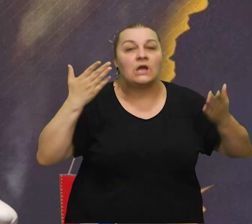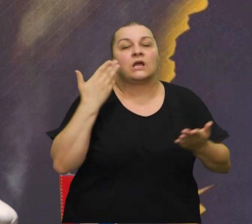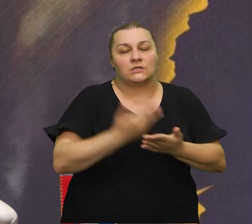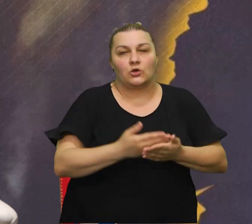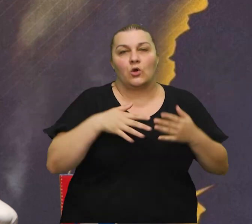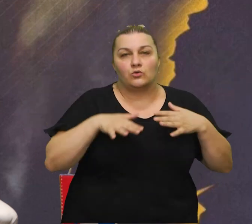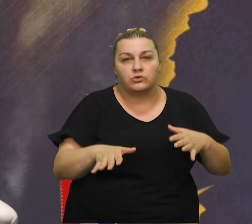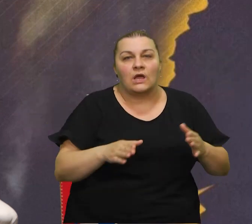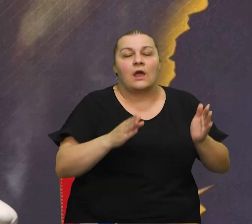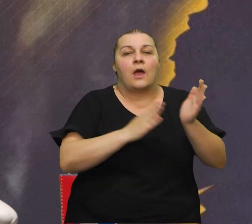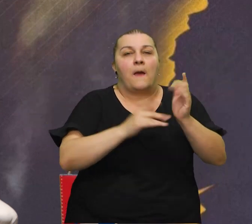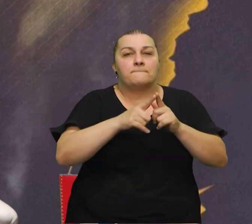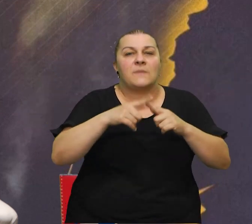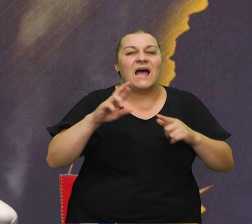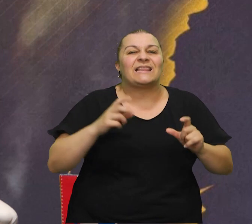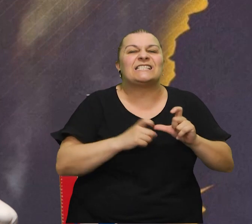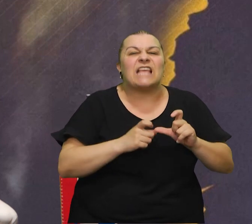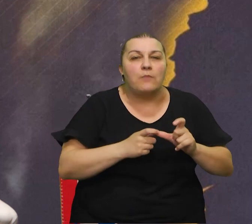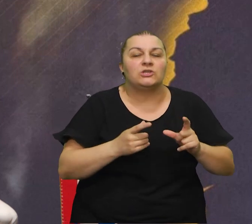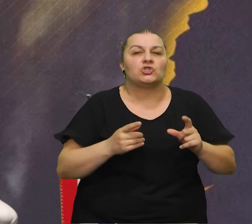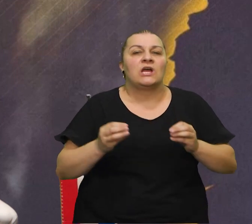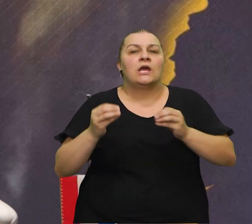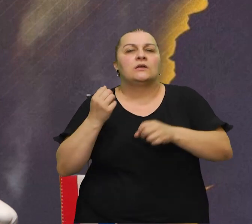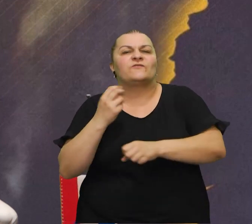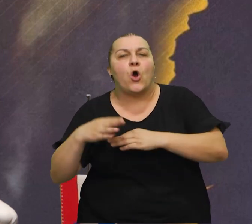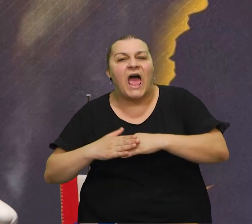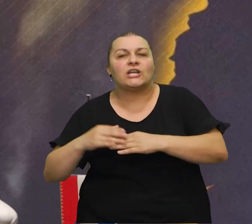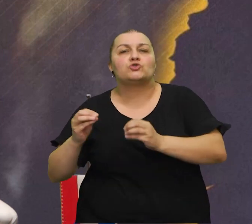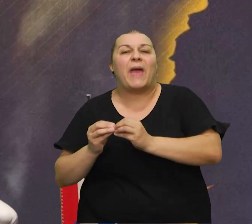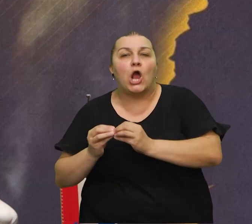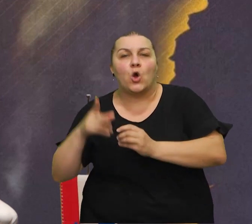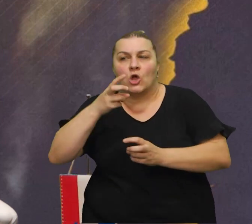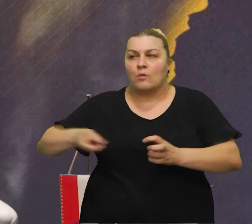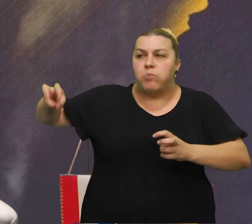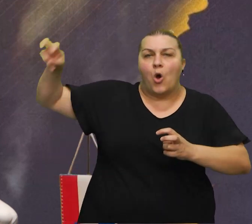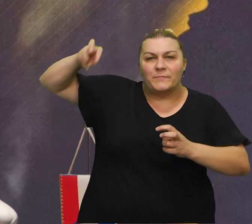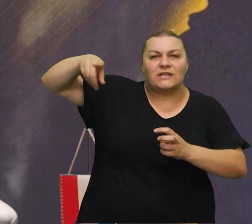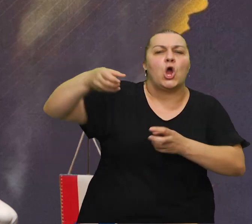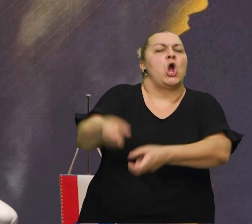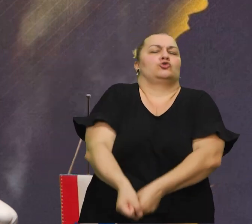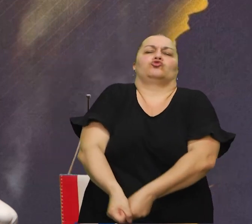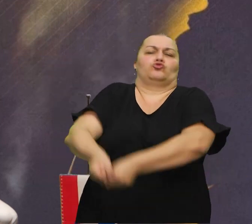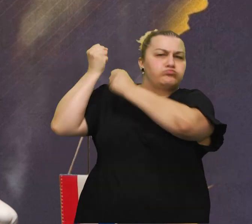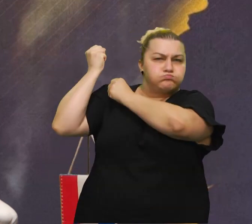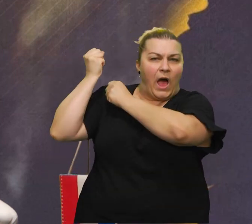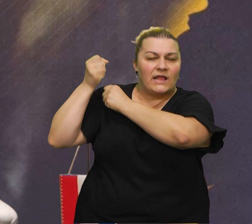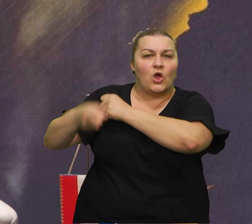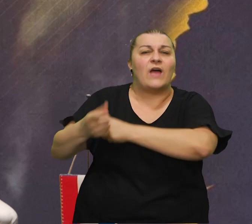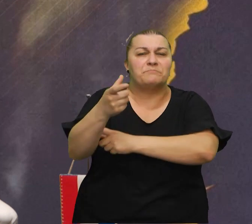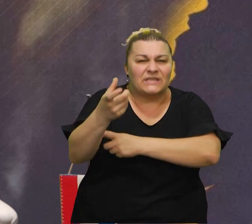reakcije, Matej, Sabljića, Glavinovića, Zvonareća i Begonje, penju se na samohodku, šupaju taj